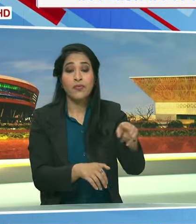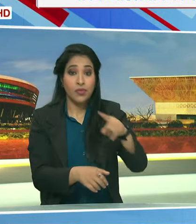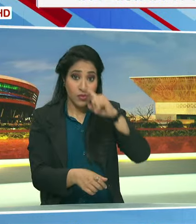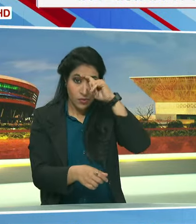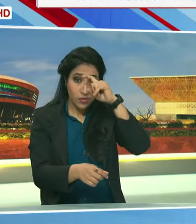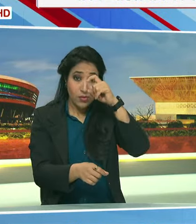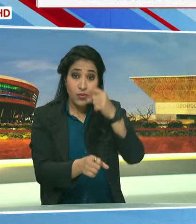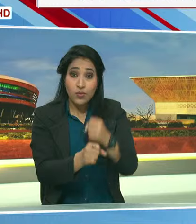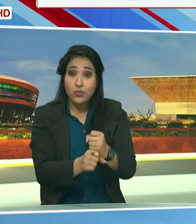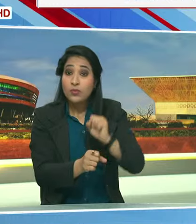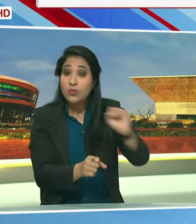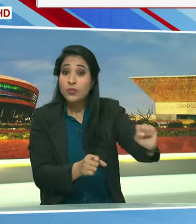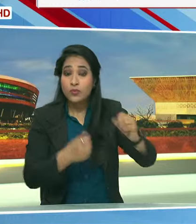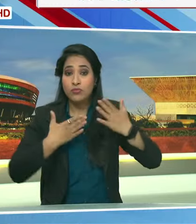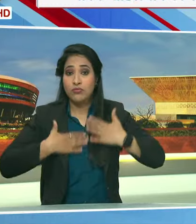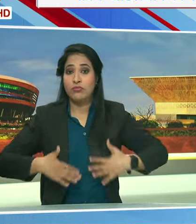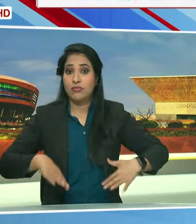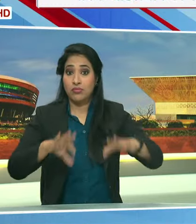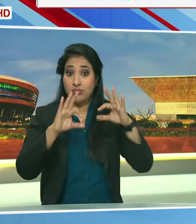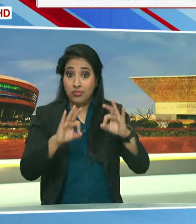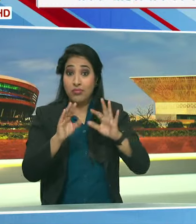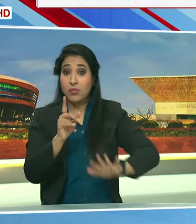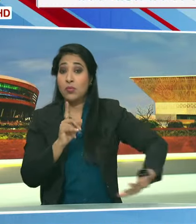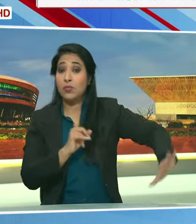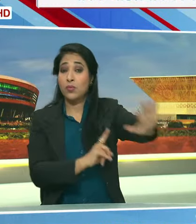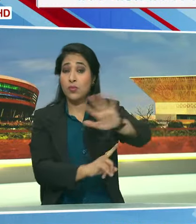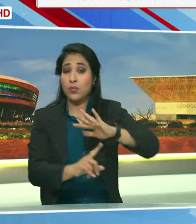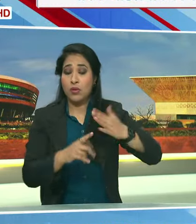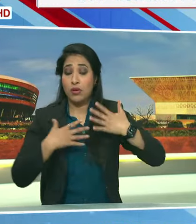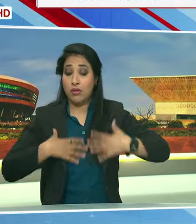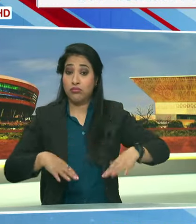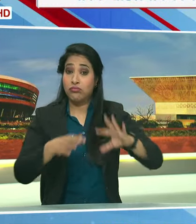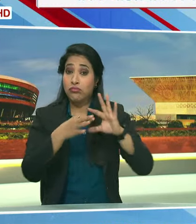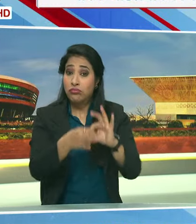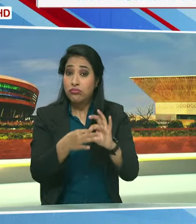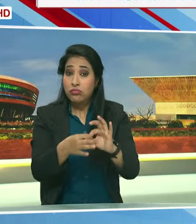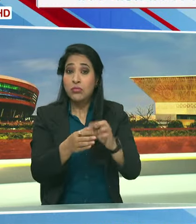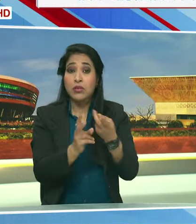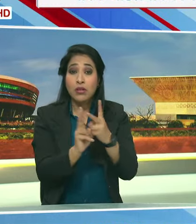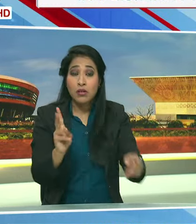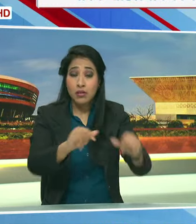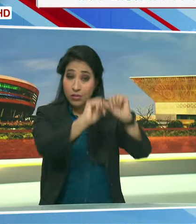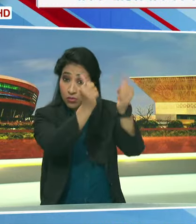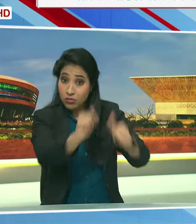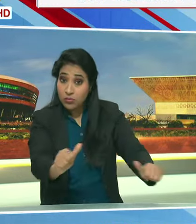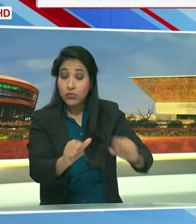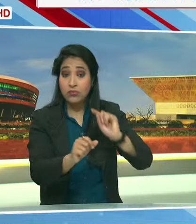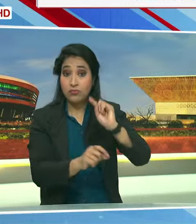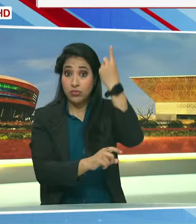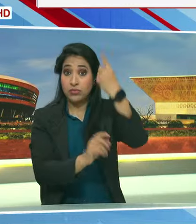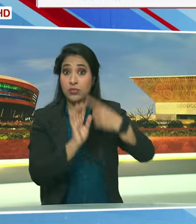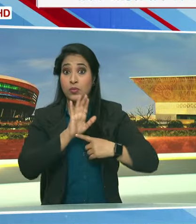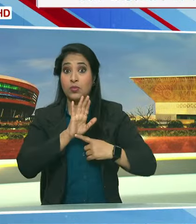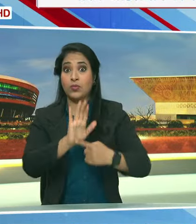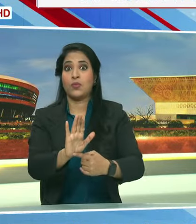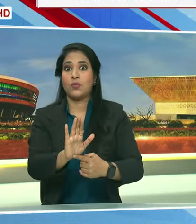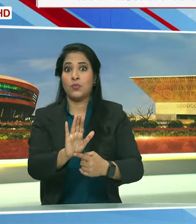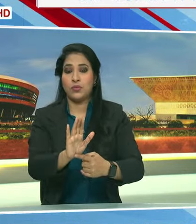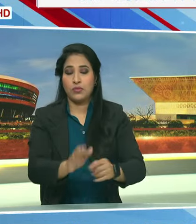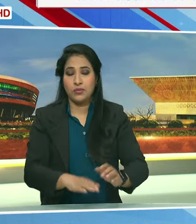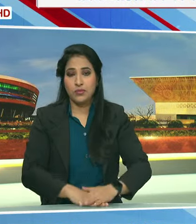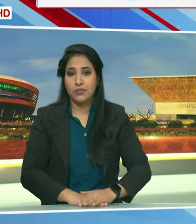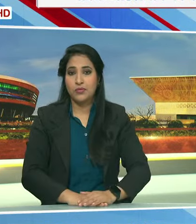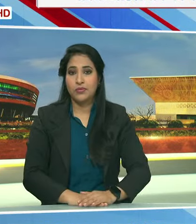संदेश में कहा कि गुजुरात ने स्वास्थ के क्षेत्र में सुधार का मौडल पेश किया है